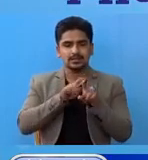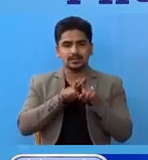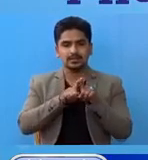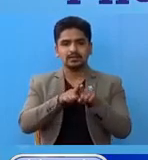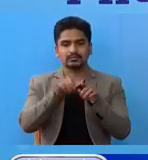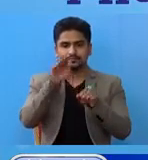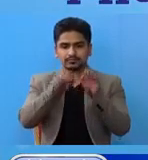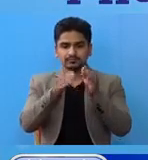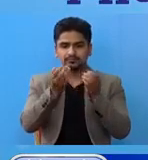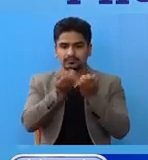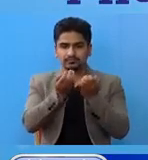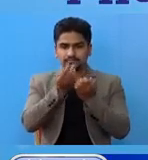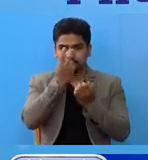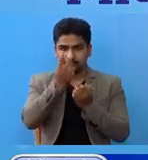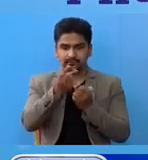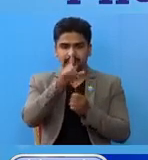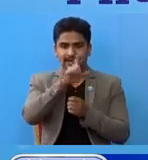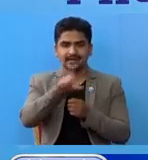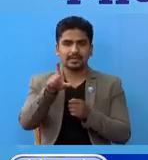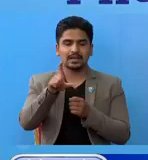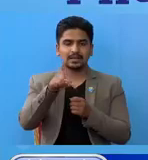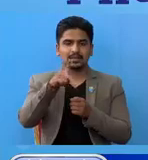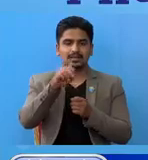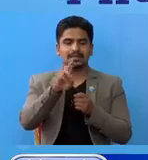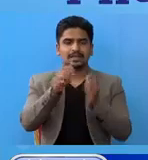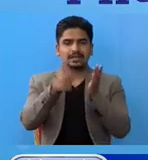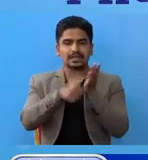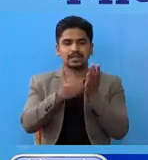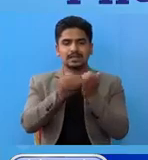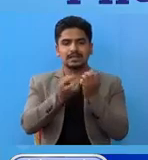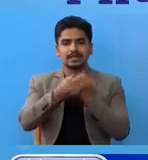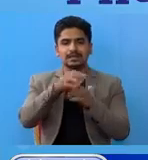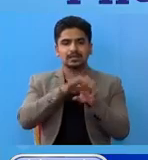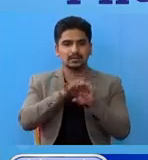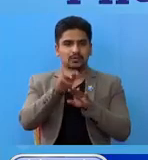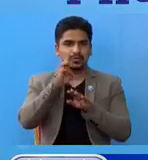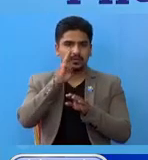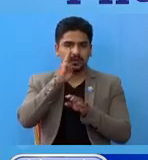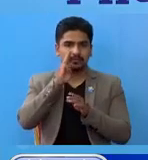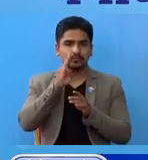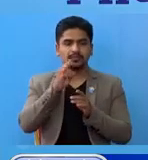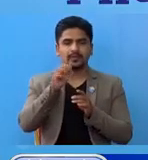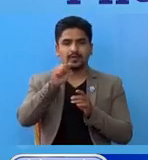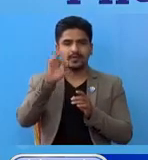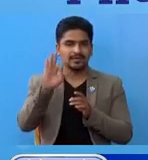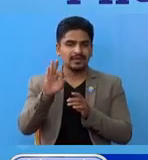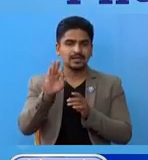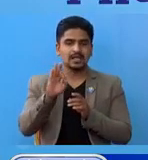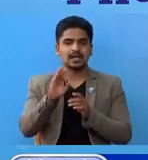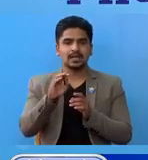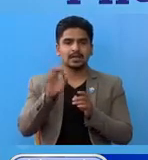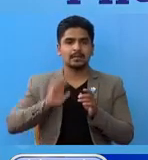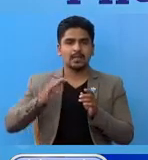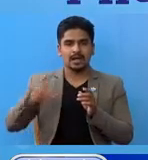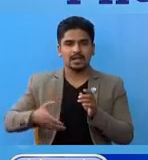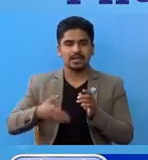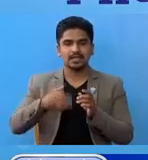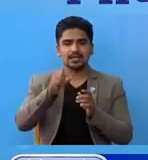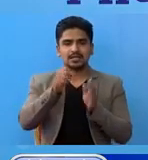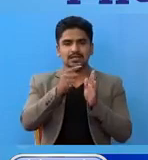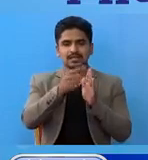लाई तुलना गरे रहेर दा नेपाल PCR टेस्ट गरने मुलू करूमां अफगानिस्तान, पांगलादेश,